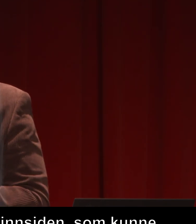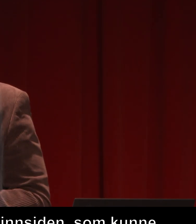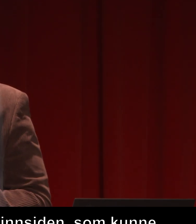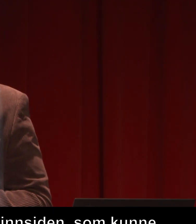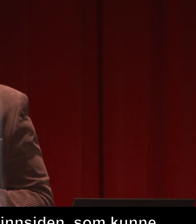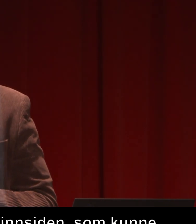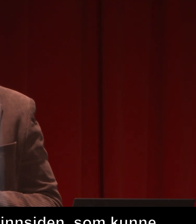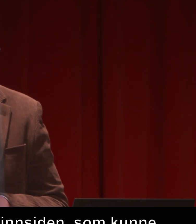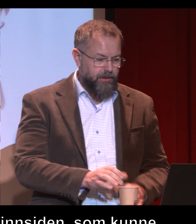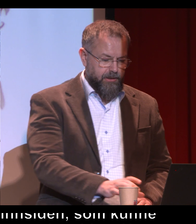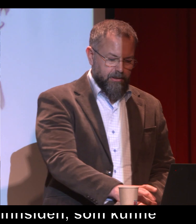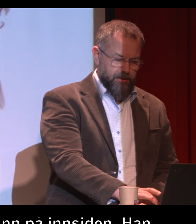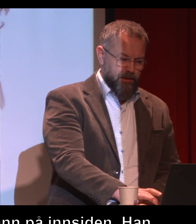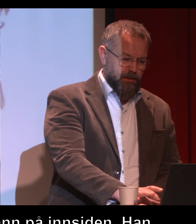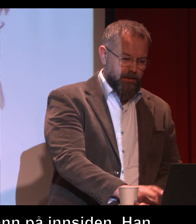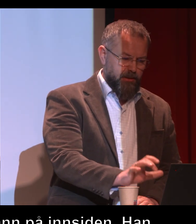skjønte dette med en gang.